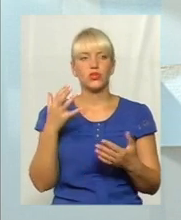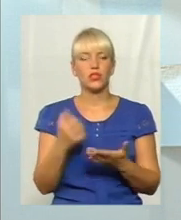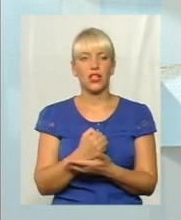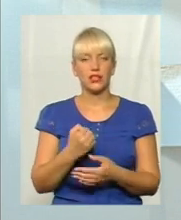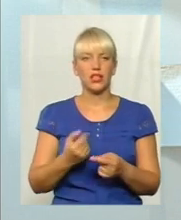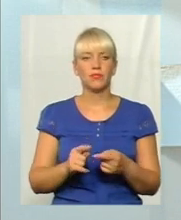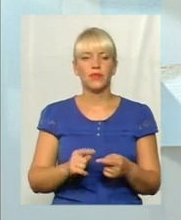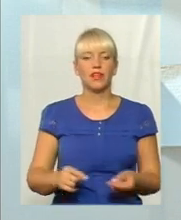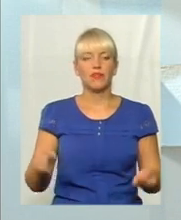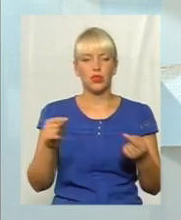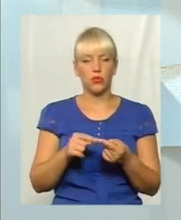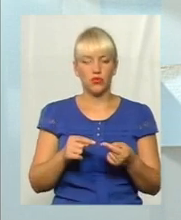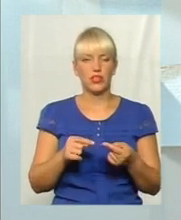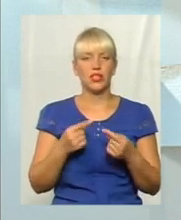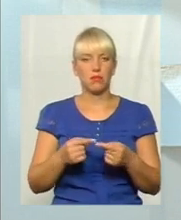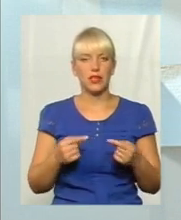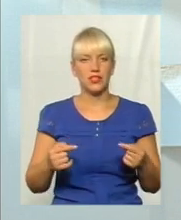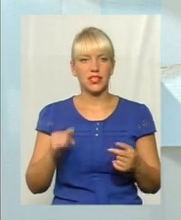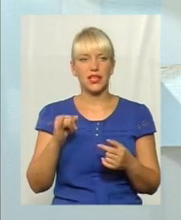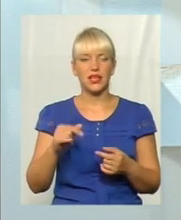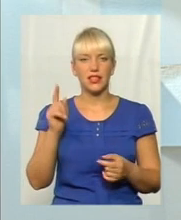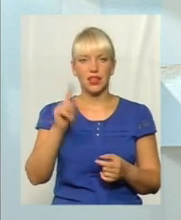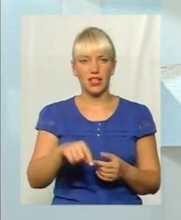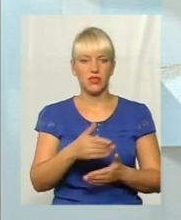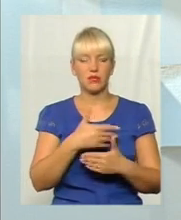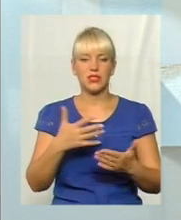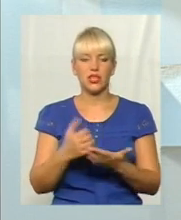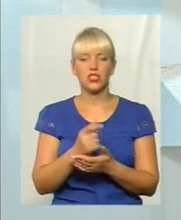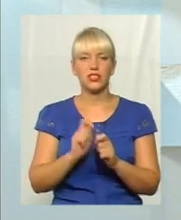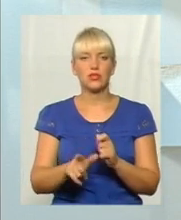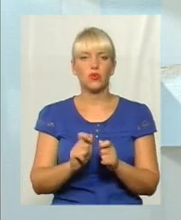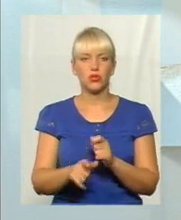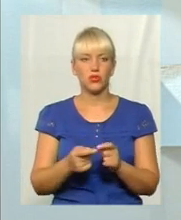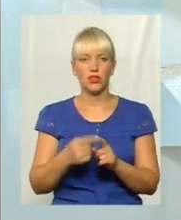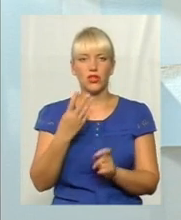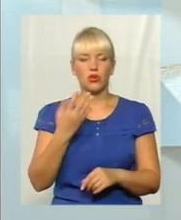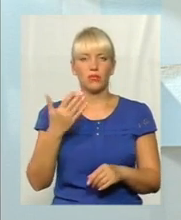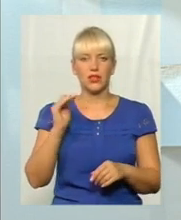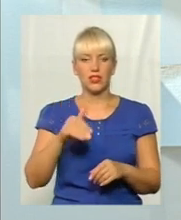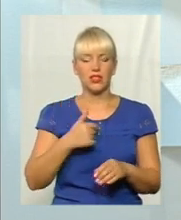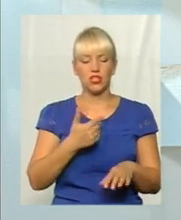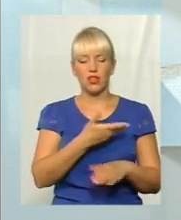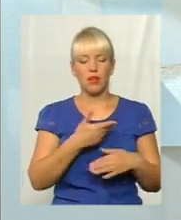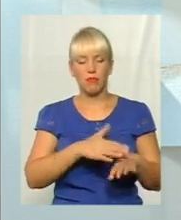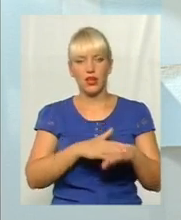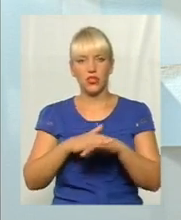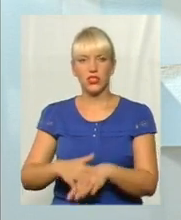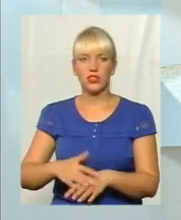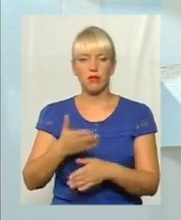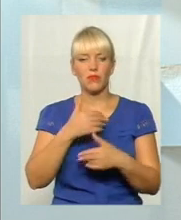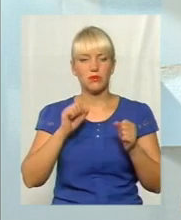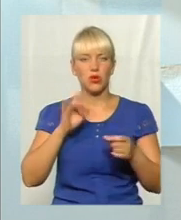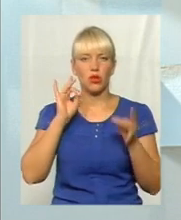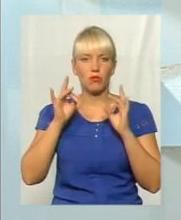відповідний пристрій, і навіть ми знайшли спонсорів, там 45 тисяч нам перечислили, ми змогли озвучити